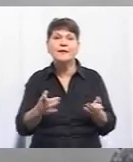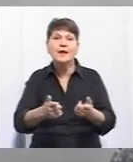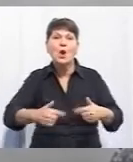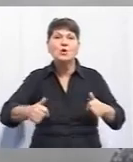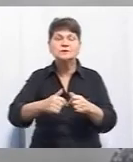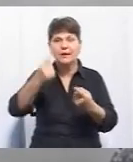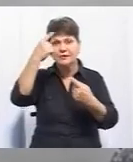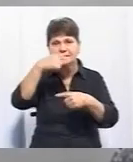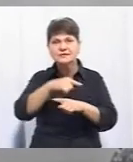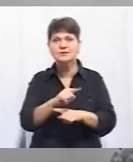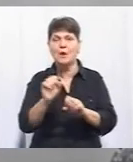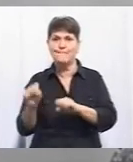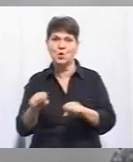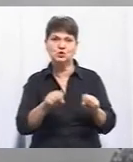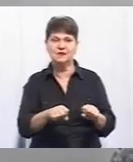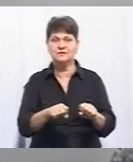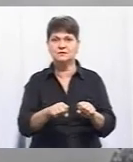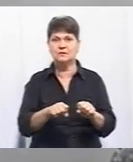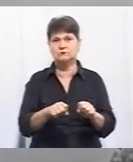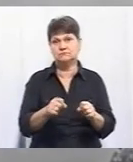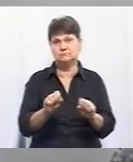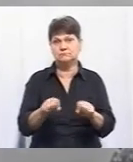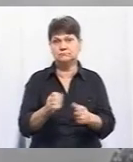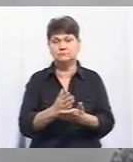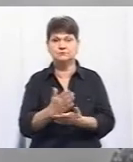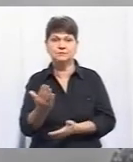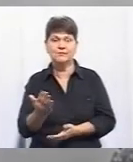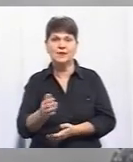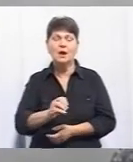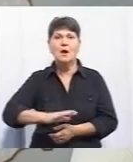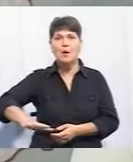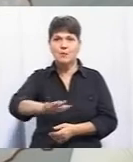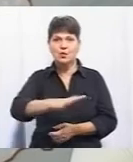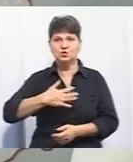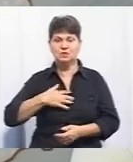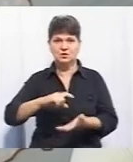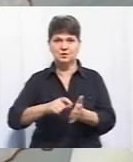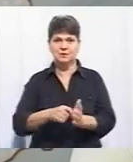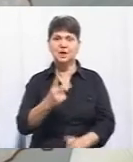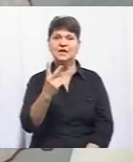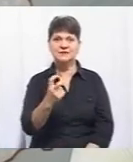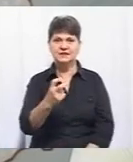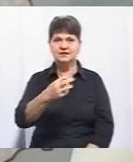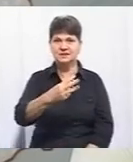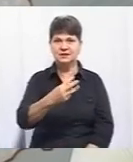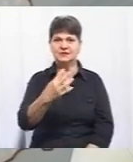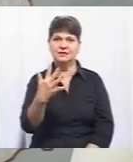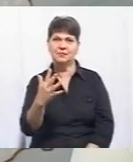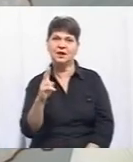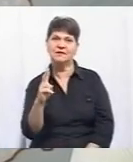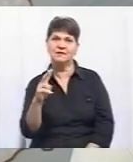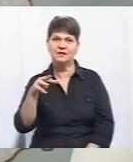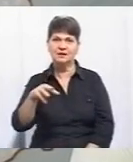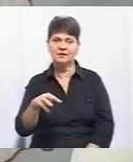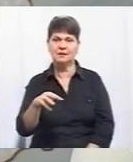і технічні можливості комп'ютери там існують? Дивіться, площа нашого приміщення 235 квадратних метрів, також у нас є